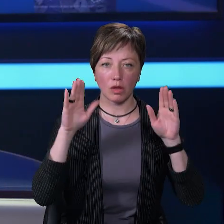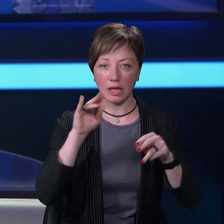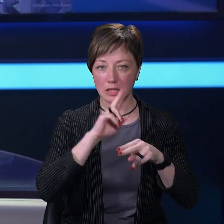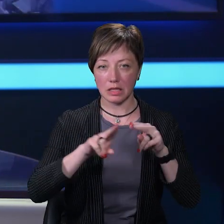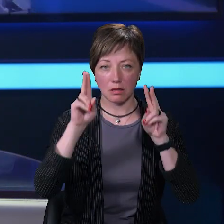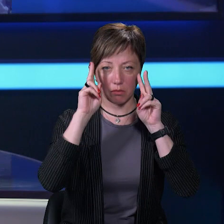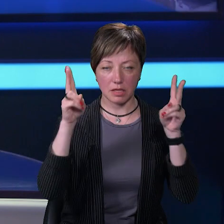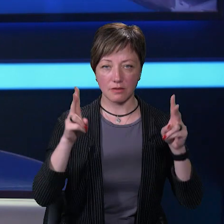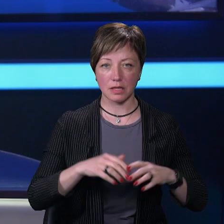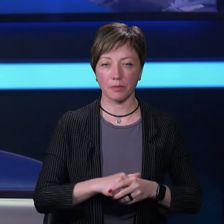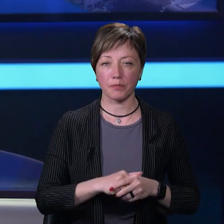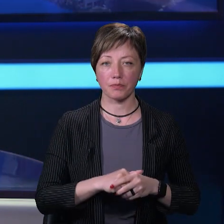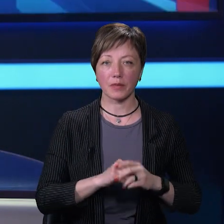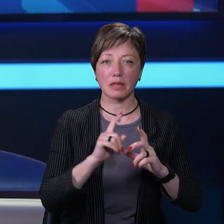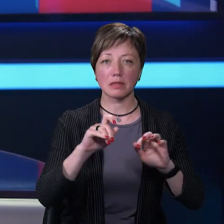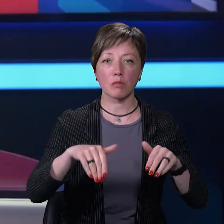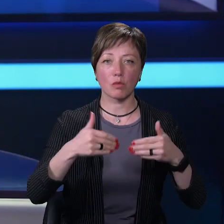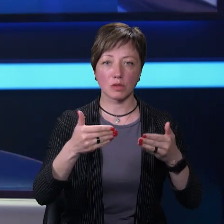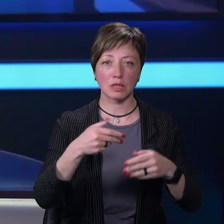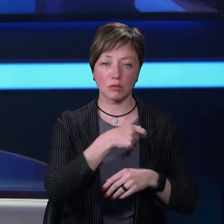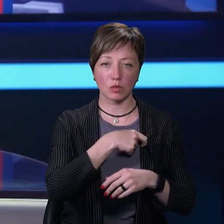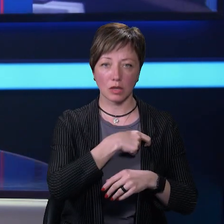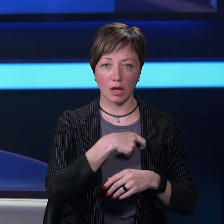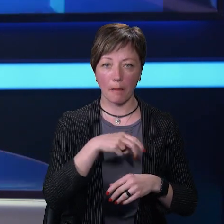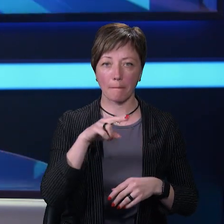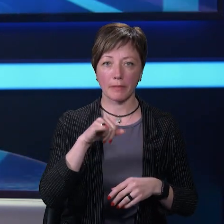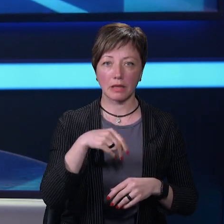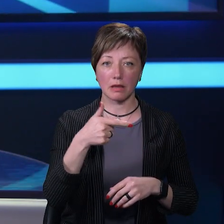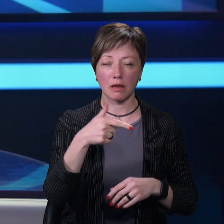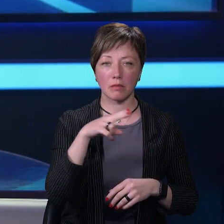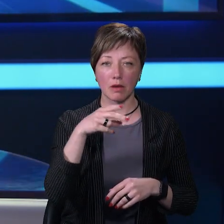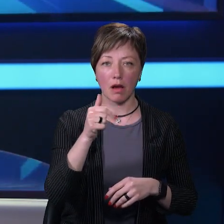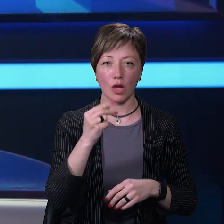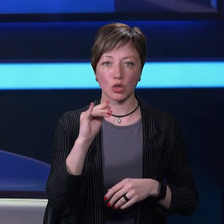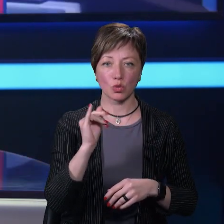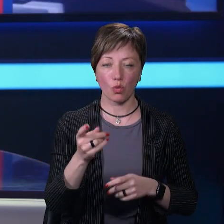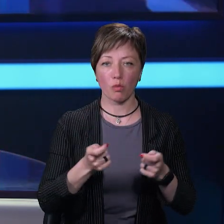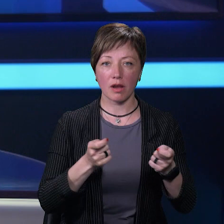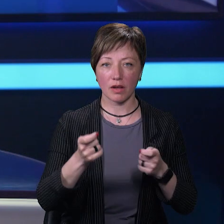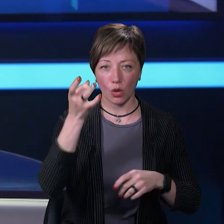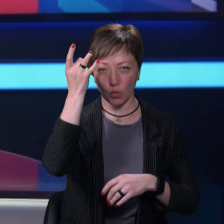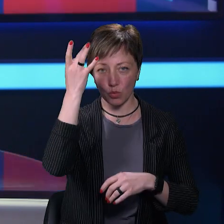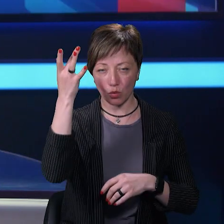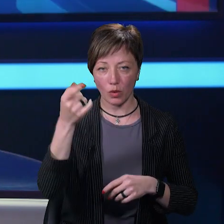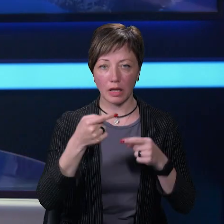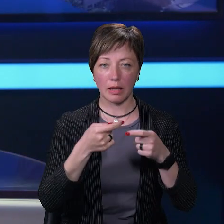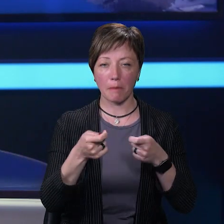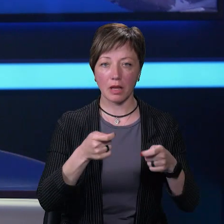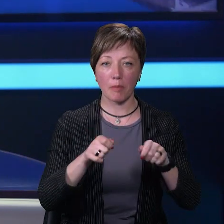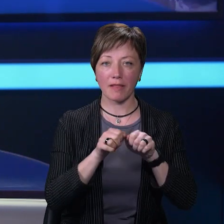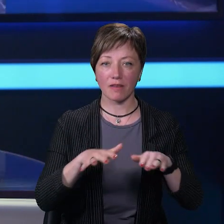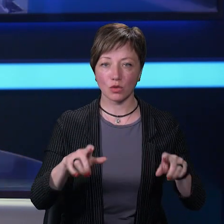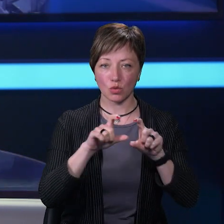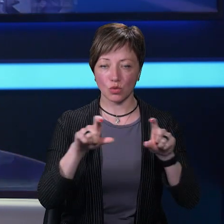і зниклих безвісти. За пропозицією депутата Віталія Підгайчука, Управління культури і Департамент інфраструктури мають